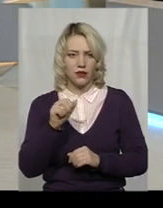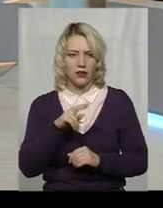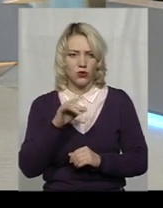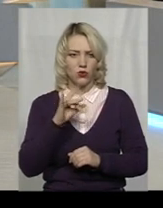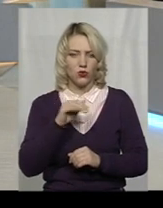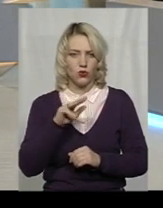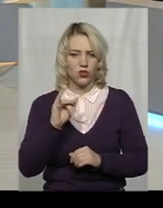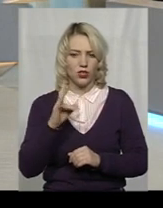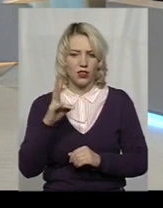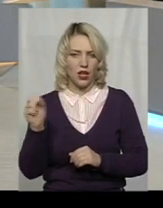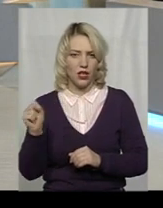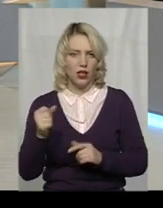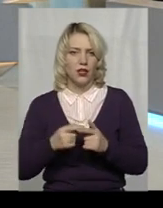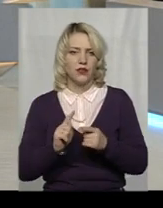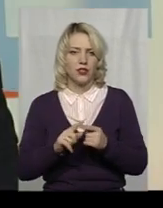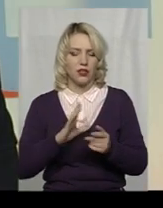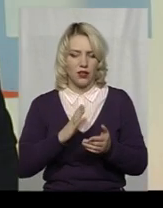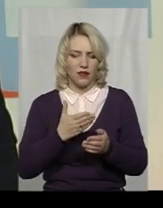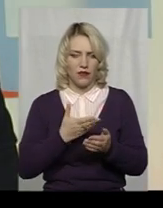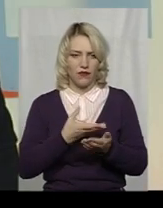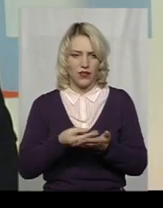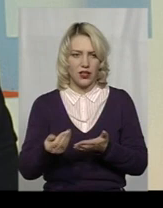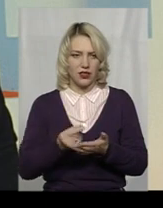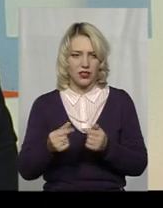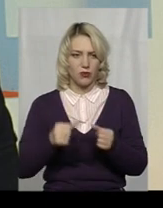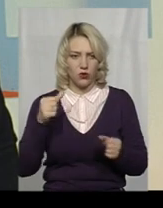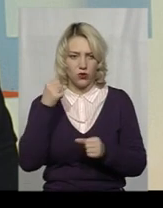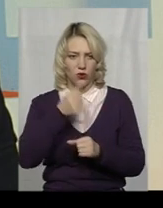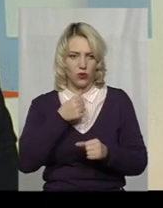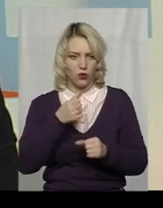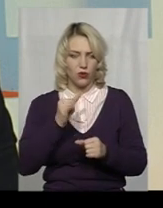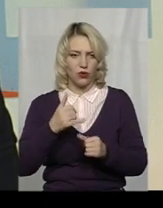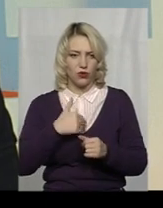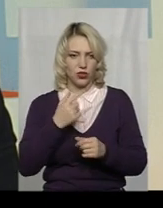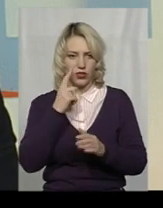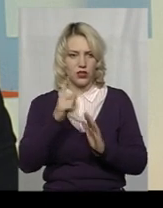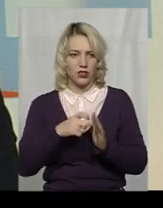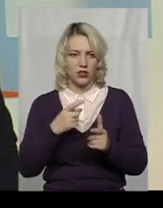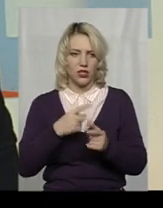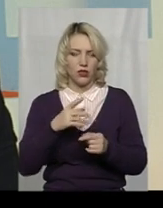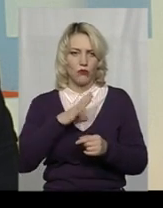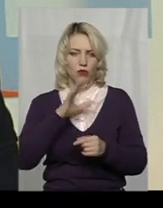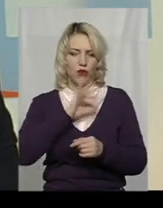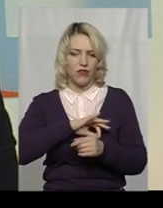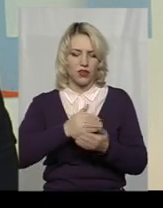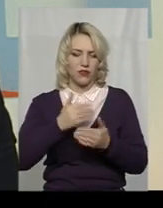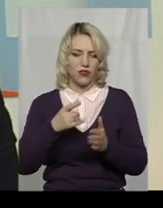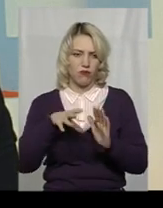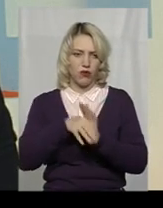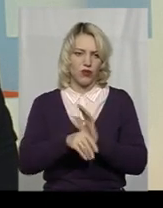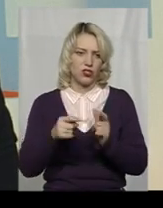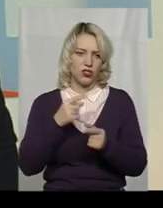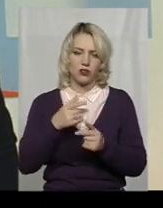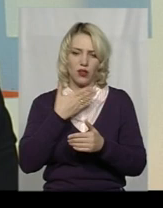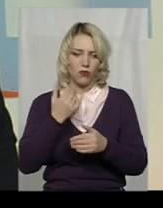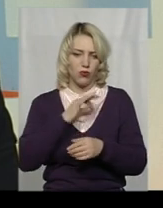існує, існують ці видатки і минулого року, існували, так? І хочеться дізнатися, чи був ефект від її впровадження, якщо не